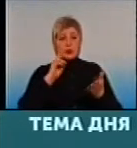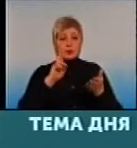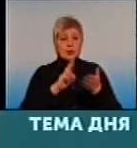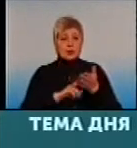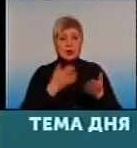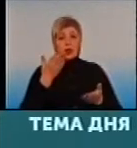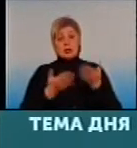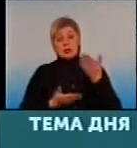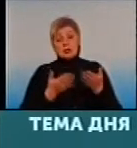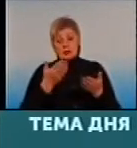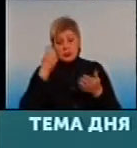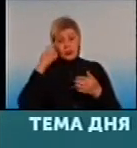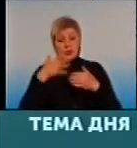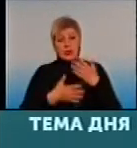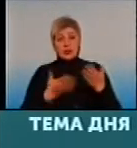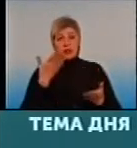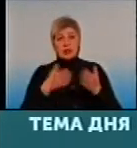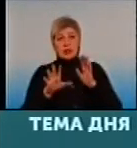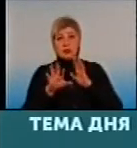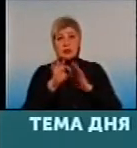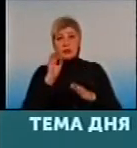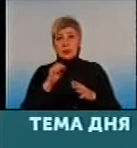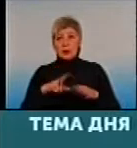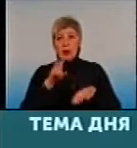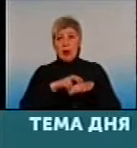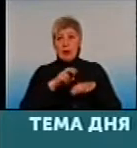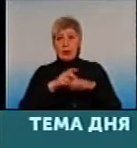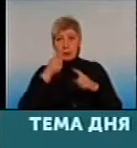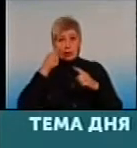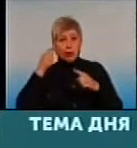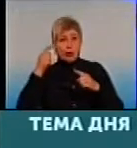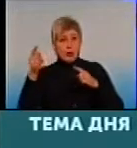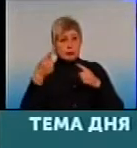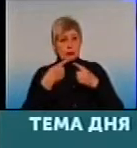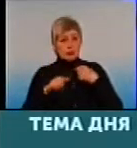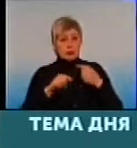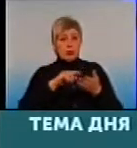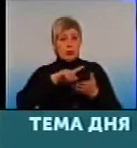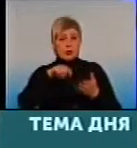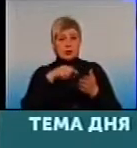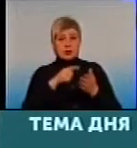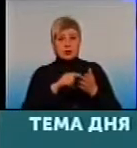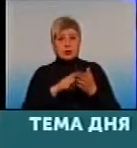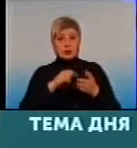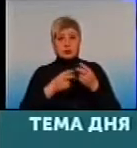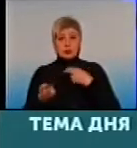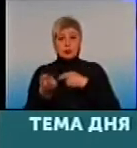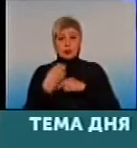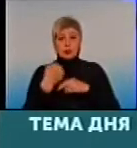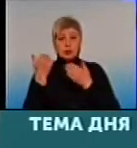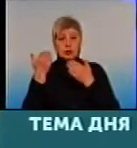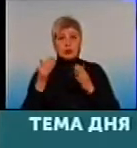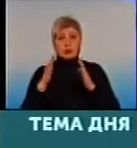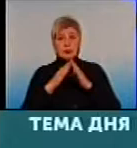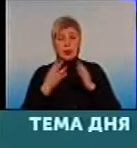доктора в другому совершенно конце міста, то вже мало шансів, що він к вам прийдет дому, якщо возникне така необхідність.